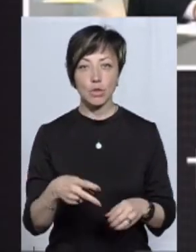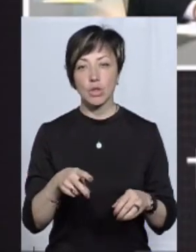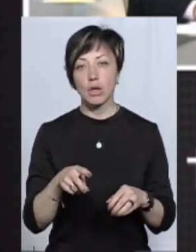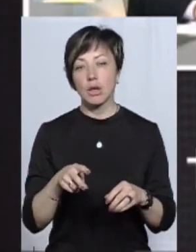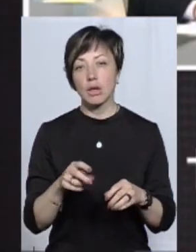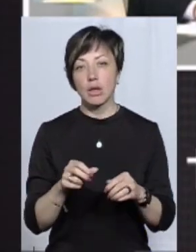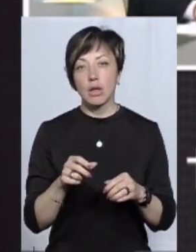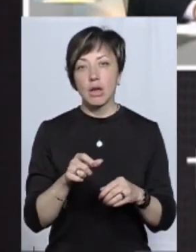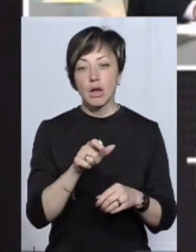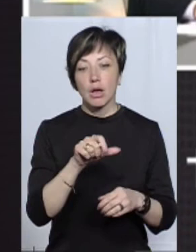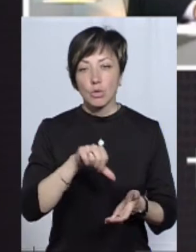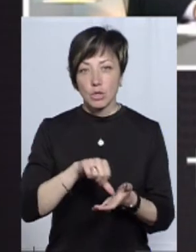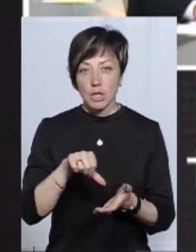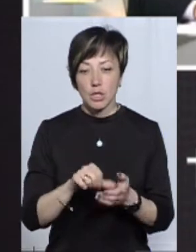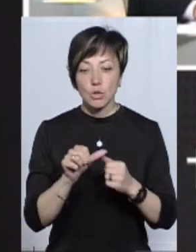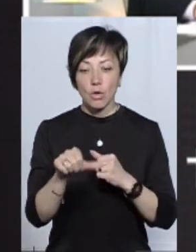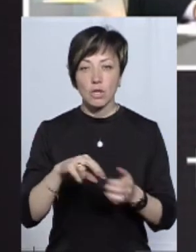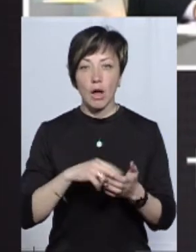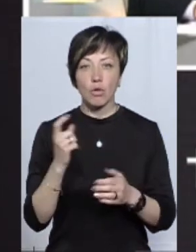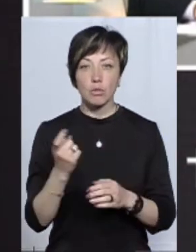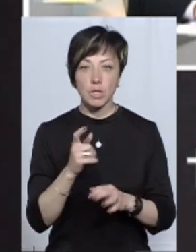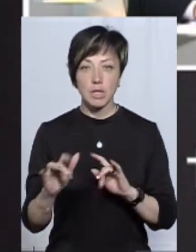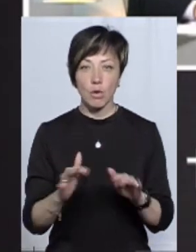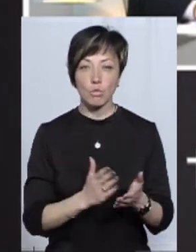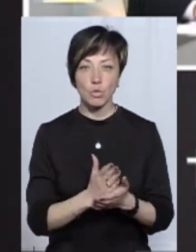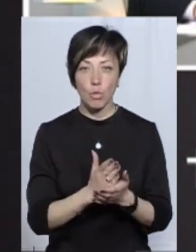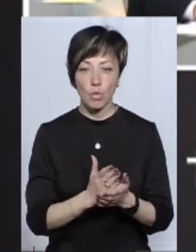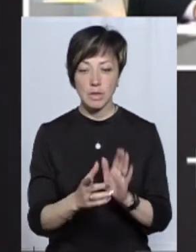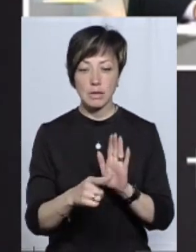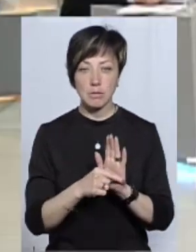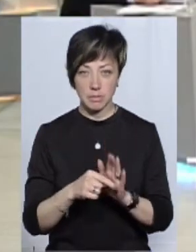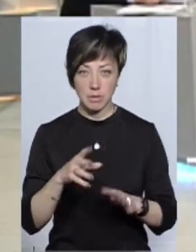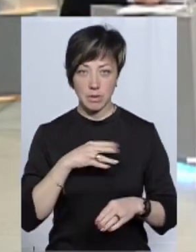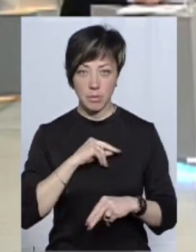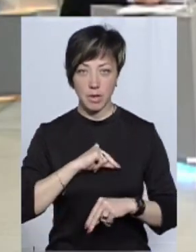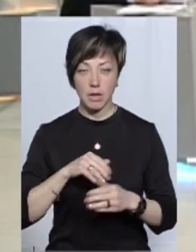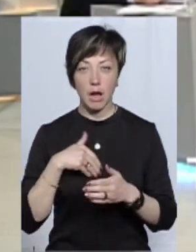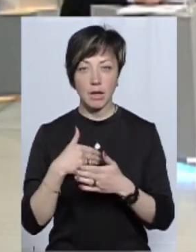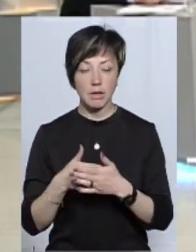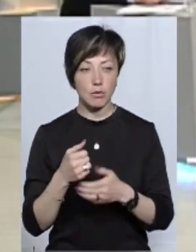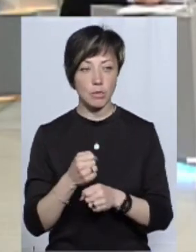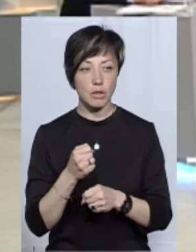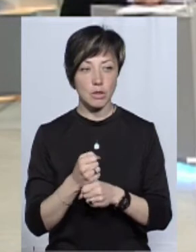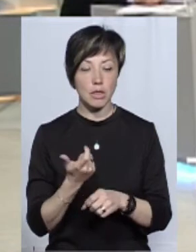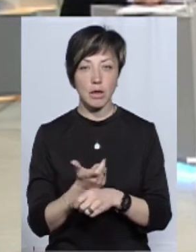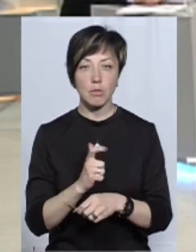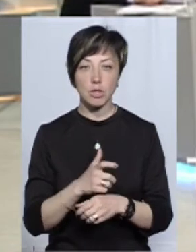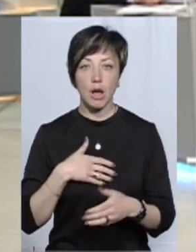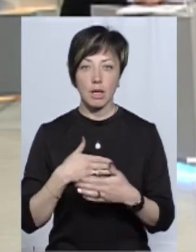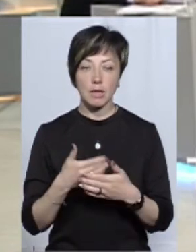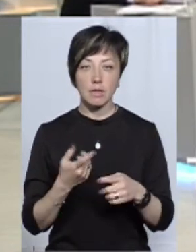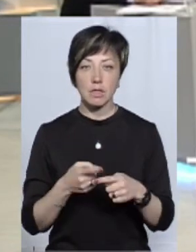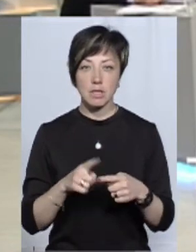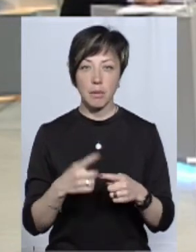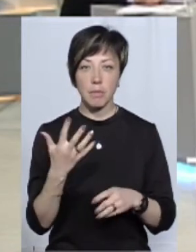'єктів зовнішньо-економічної діяльності обслуговуються і працюють з митницею. З них активно працюють, найбільш активно, це